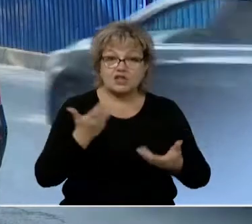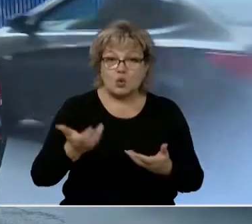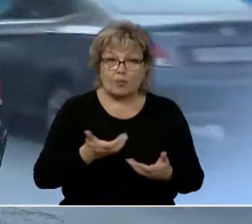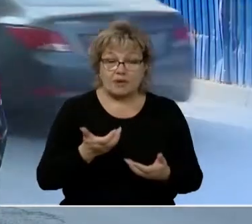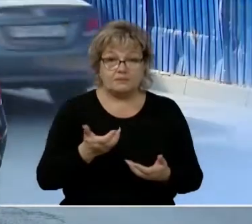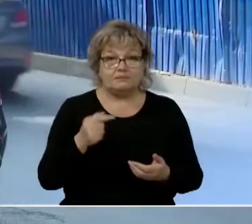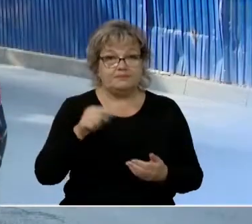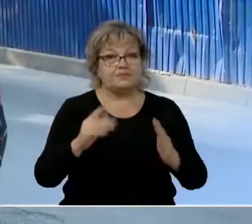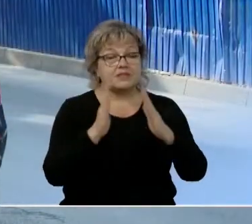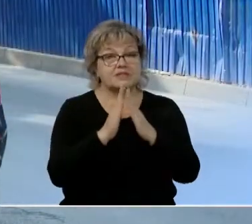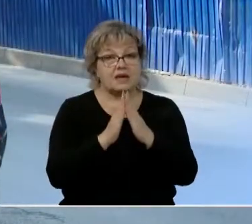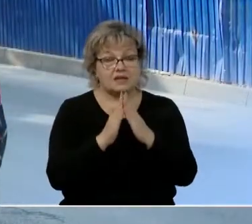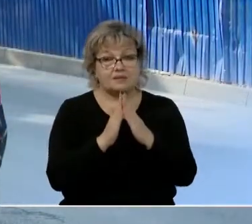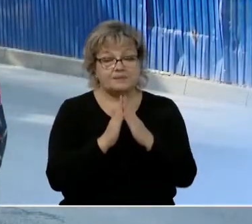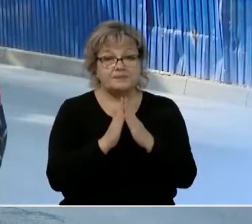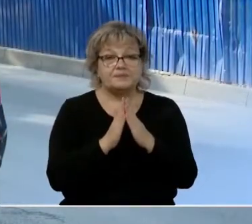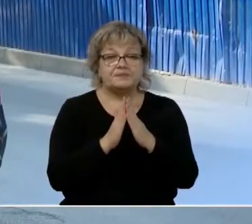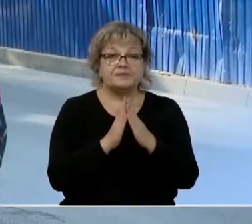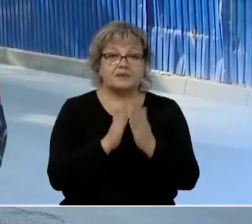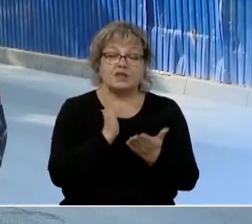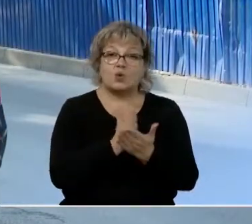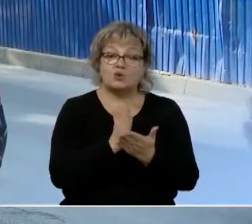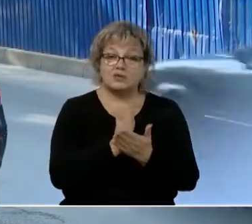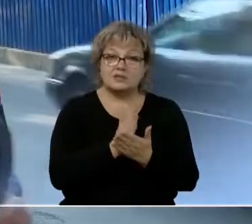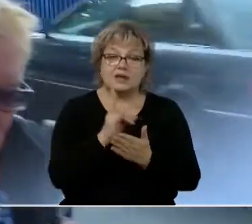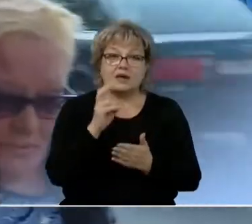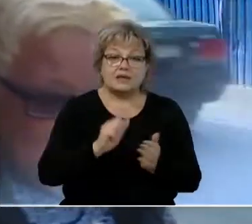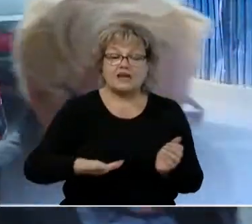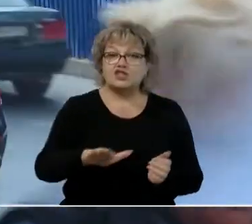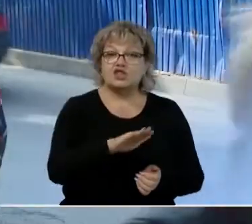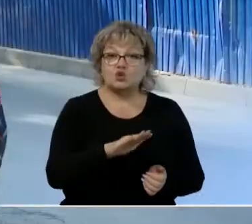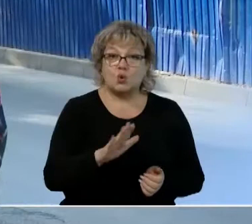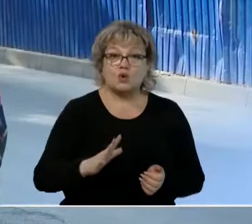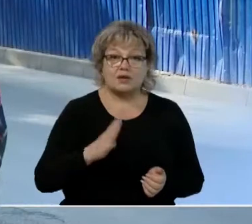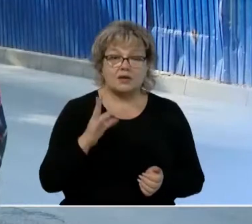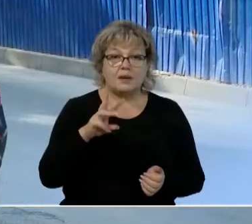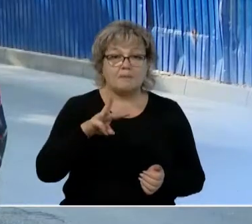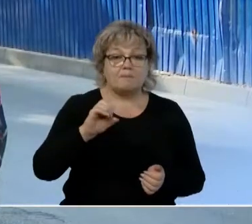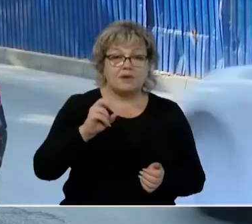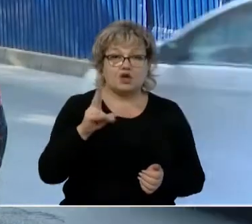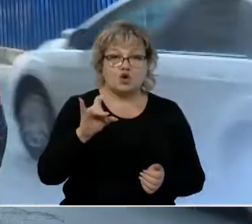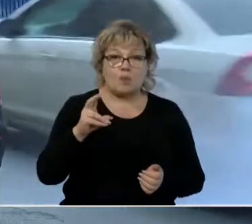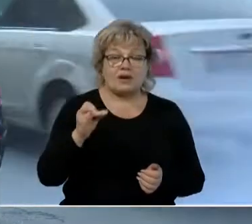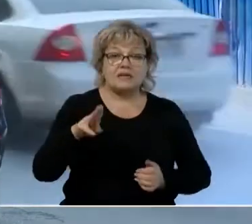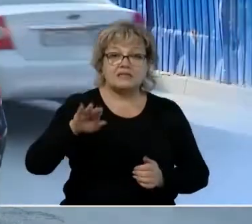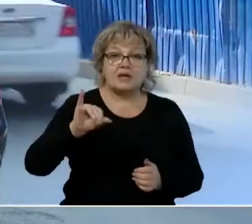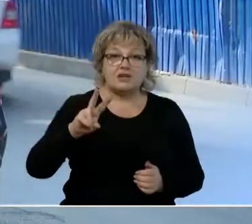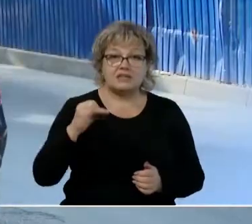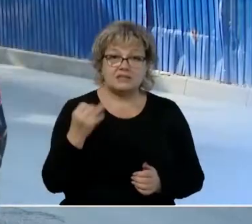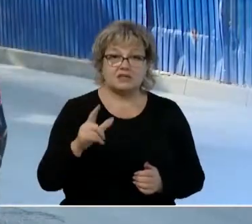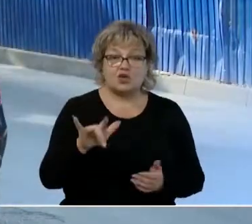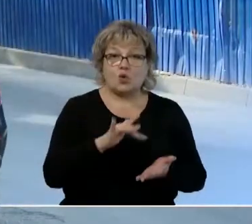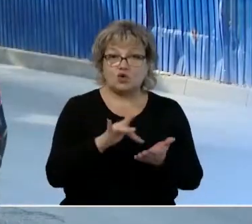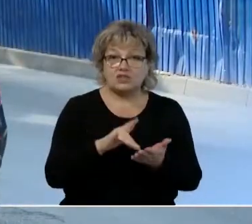это здание, оно находится на территории некрополя Тимирницкого городища.